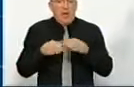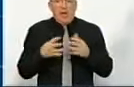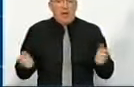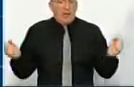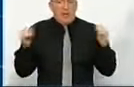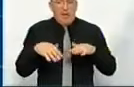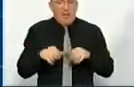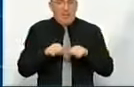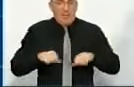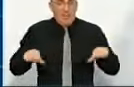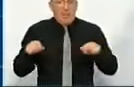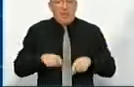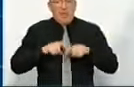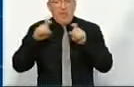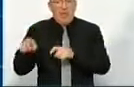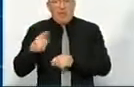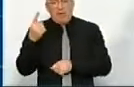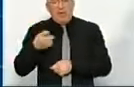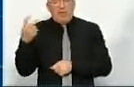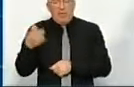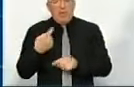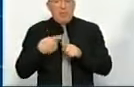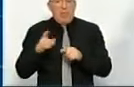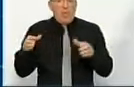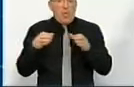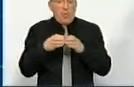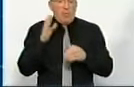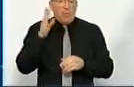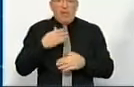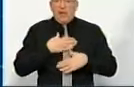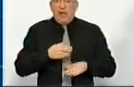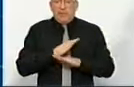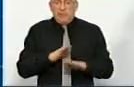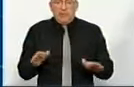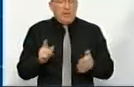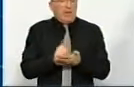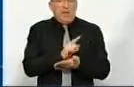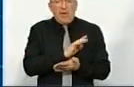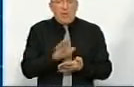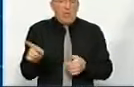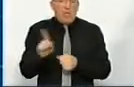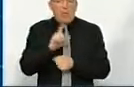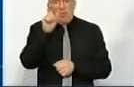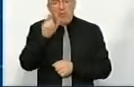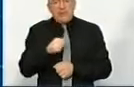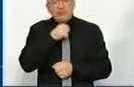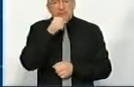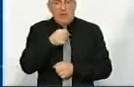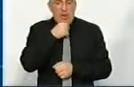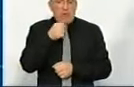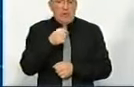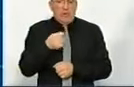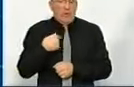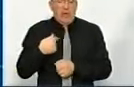Незібраний кворум – це перенесені питання на тиждень, на два, на три. І тоді громада буде незадоволена. І не обов'язково нормальній людині-старості. От дивіться,